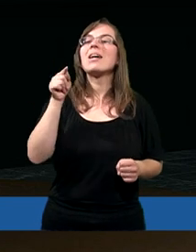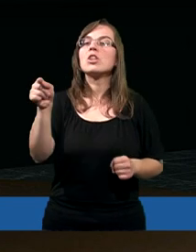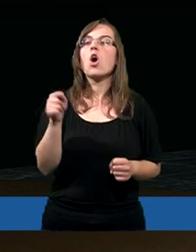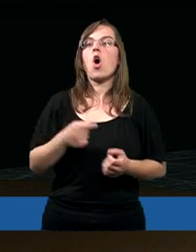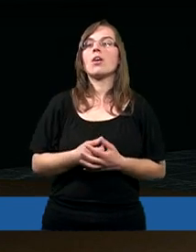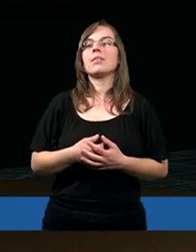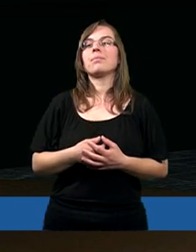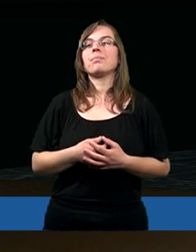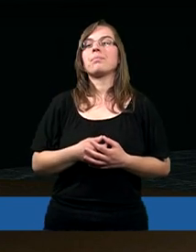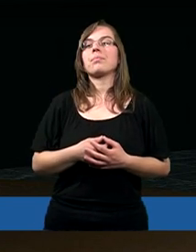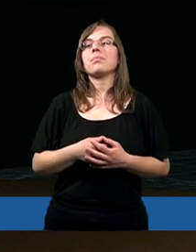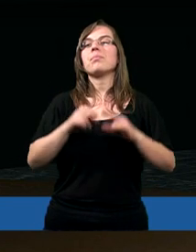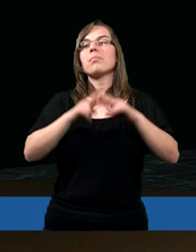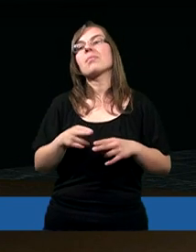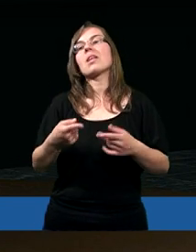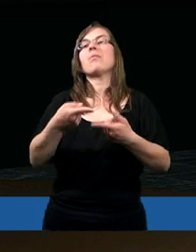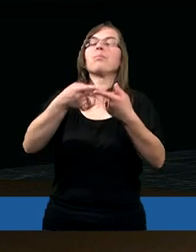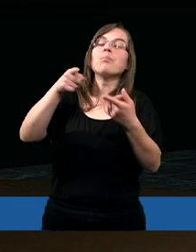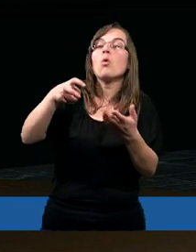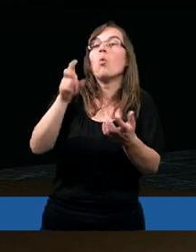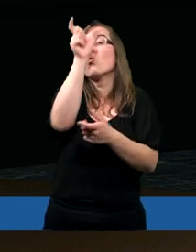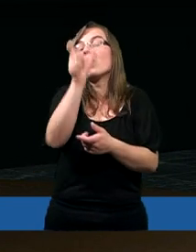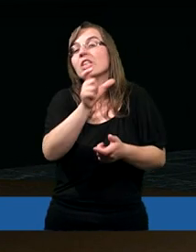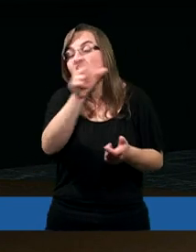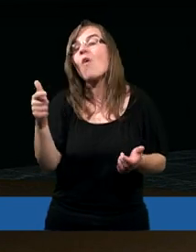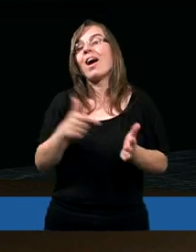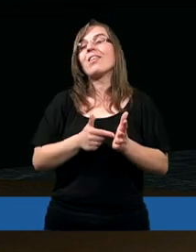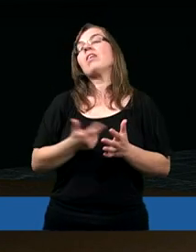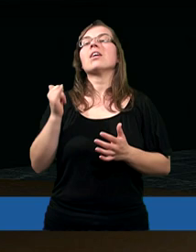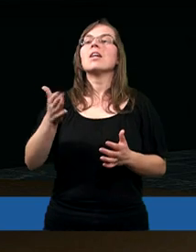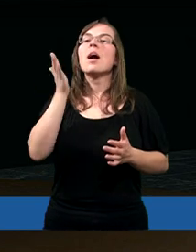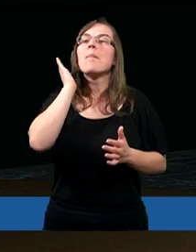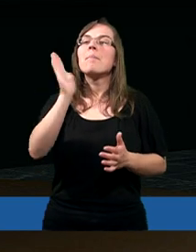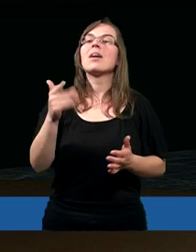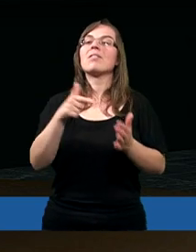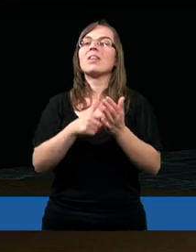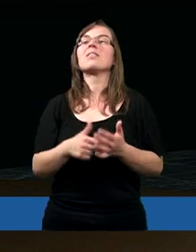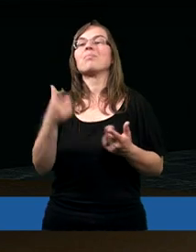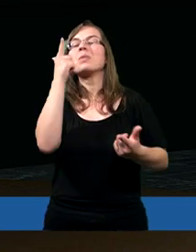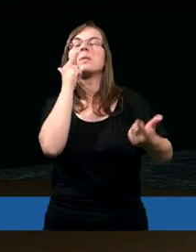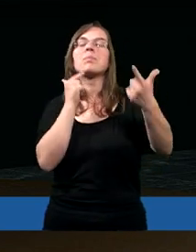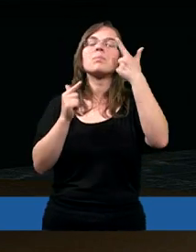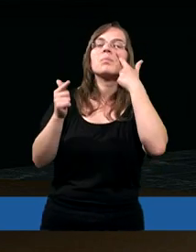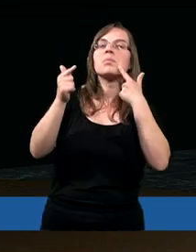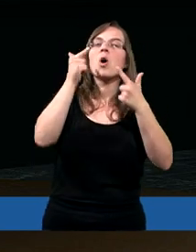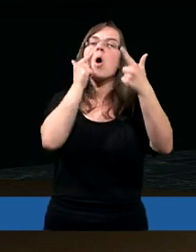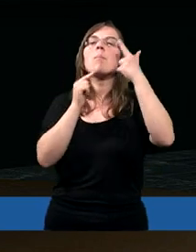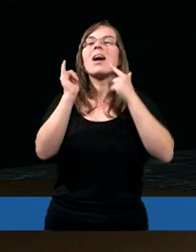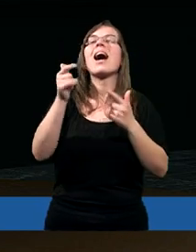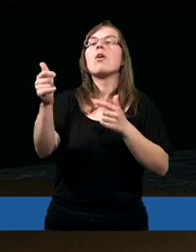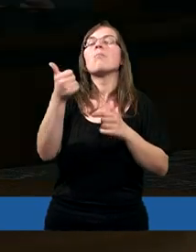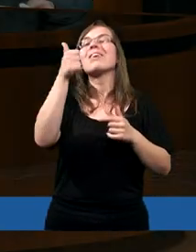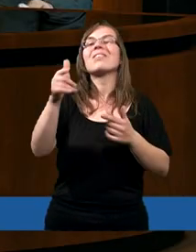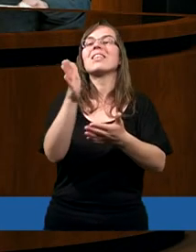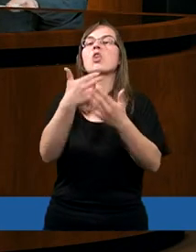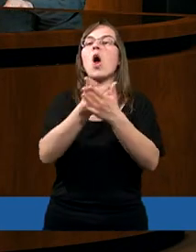zostanie ukrzyżowany i będzie bardzo opłakiwany jako ten jednorodzony Syn